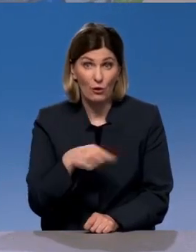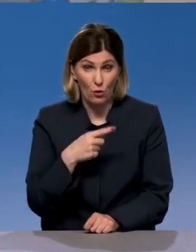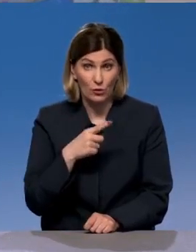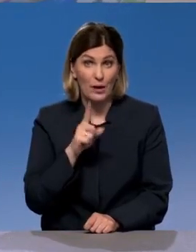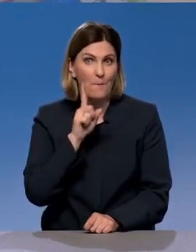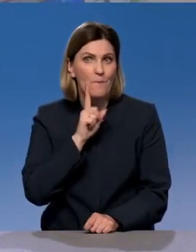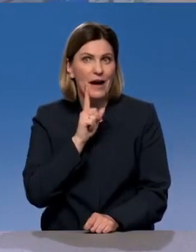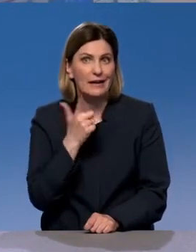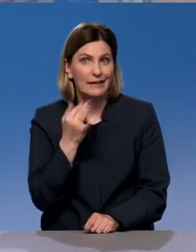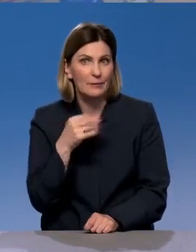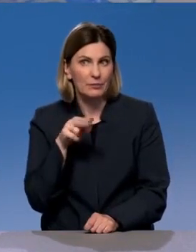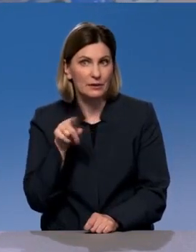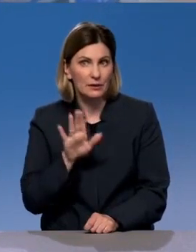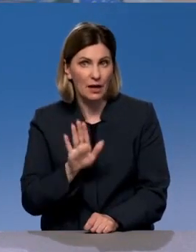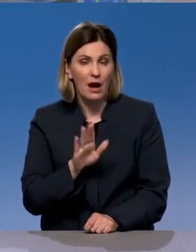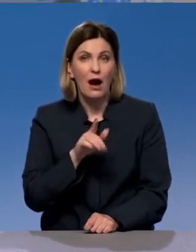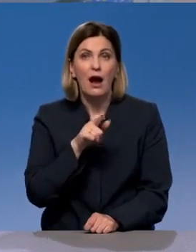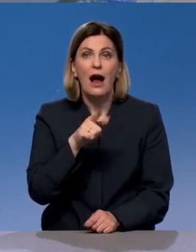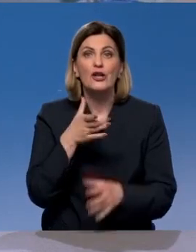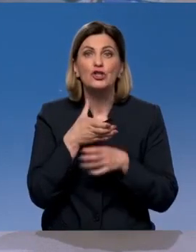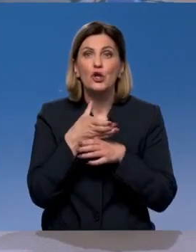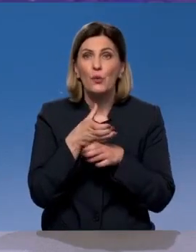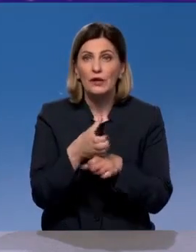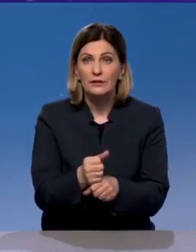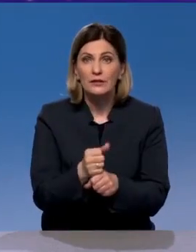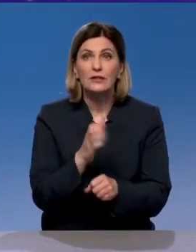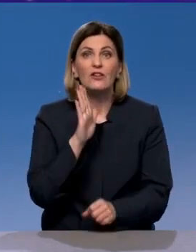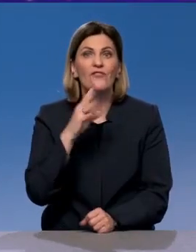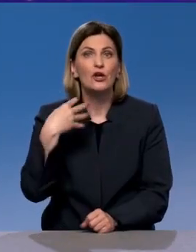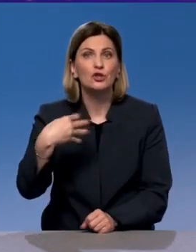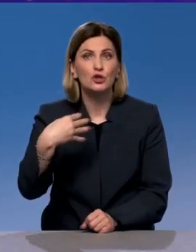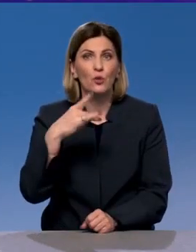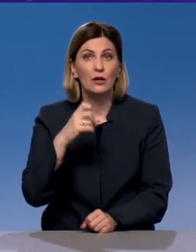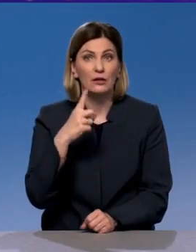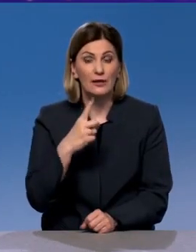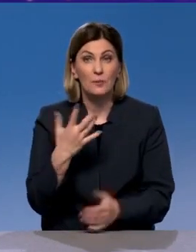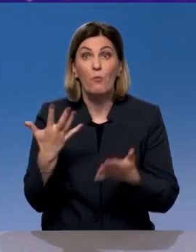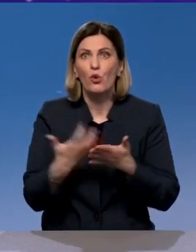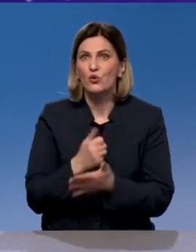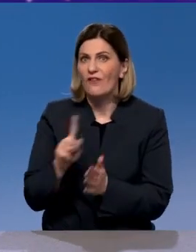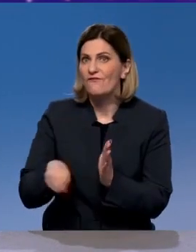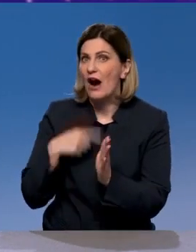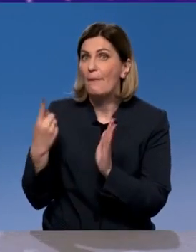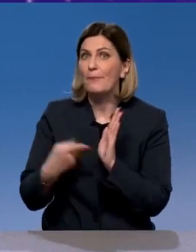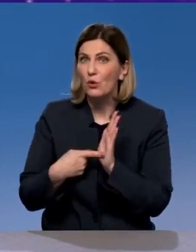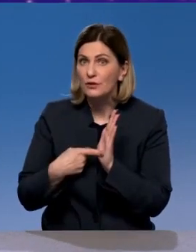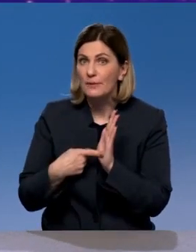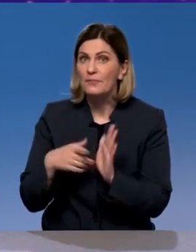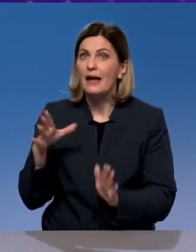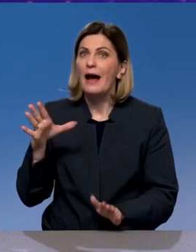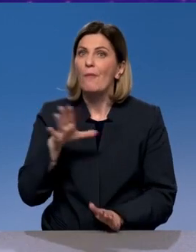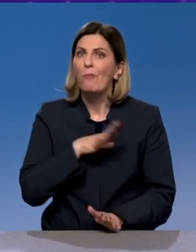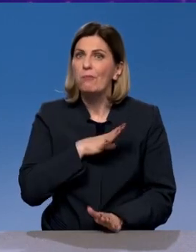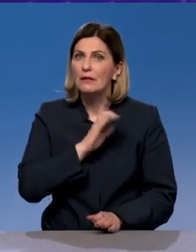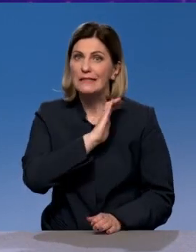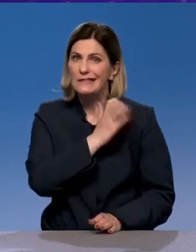не делили, сократилось более чем в 40 раз. То есть вопрос, либо был избыточный контроль,